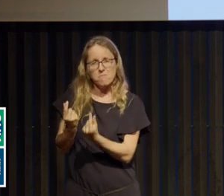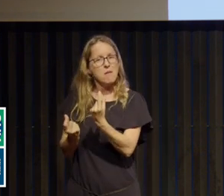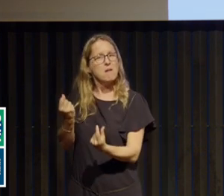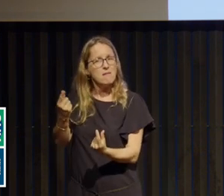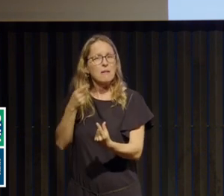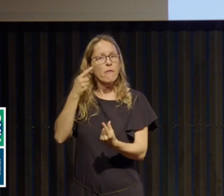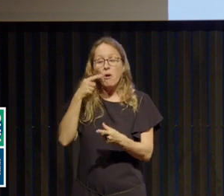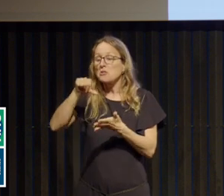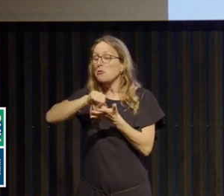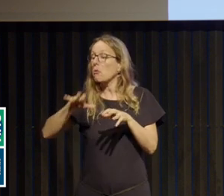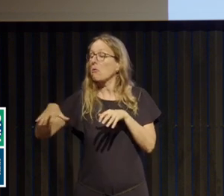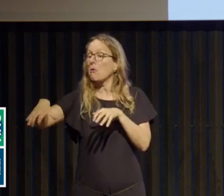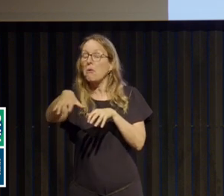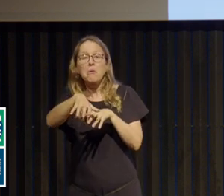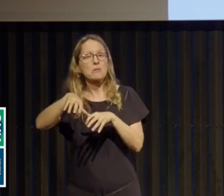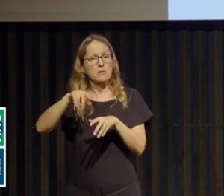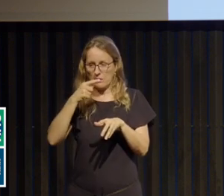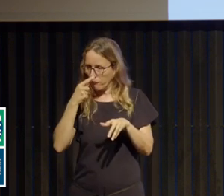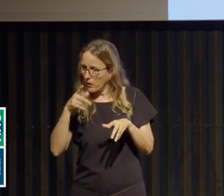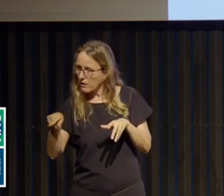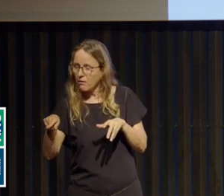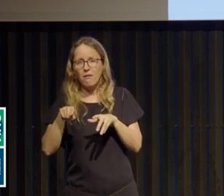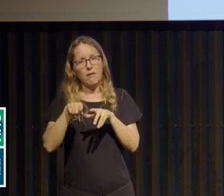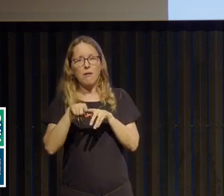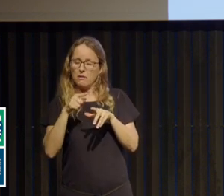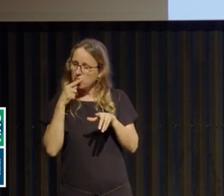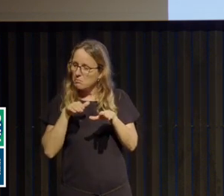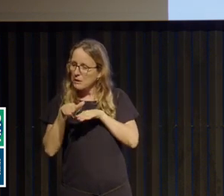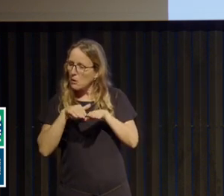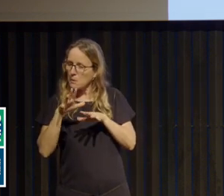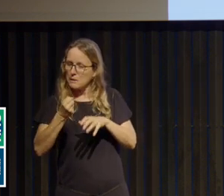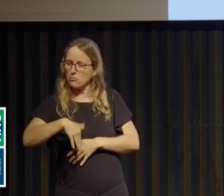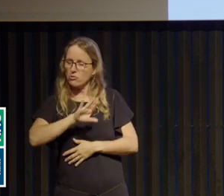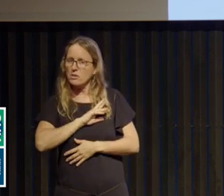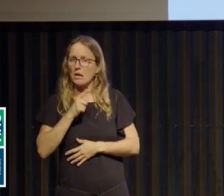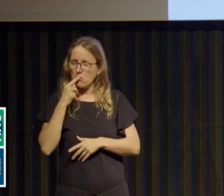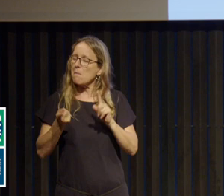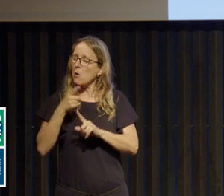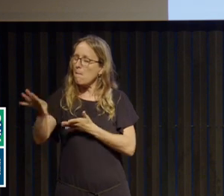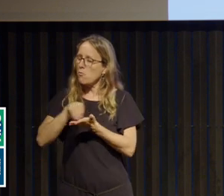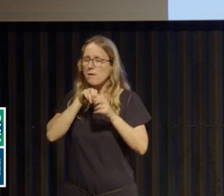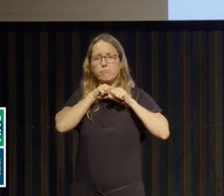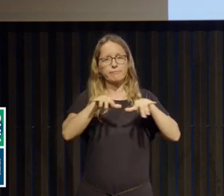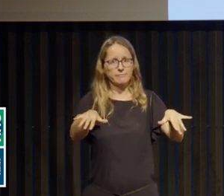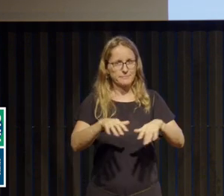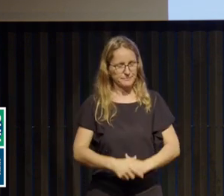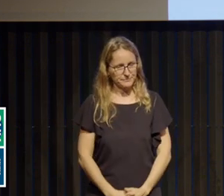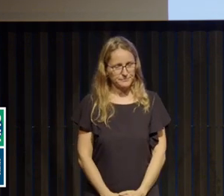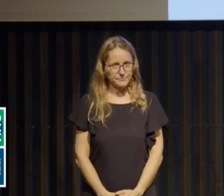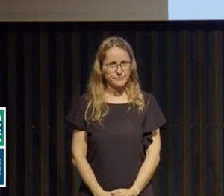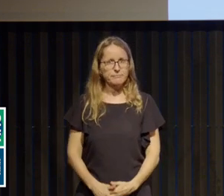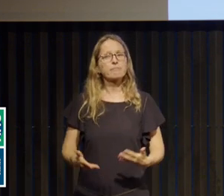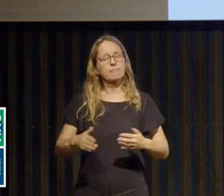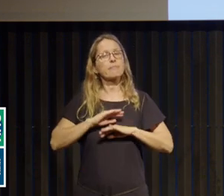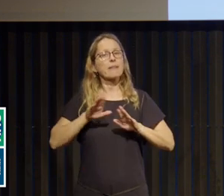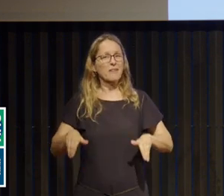centres des modèles de prise en charge que certainement il faudrait pouvoir généraliser. Et enfin, sur